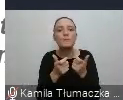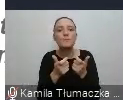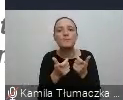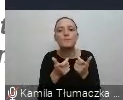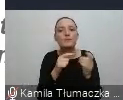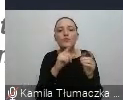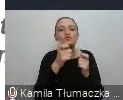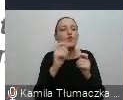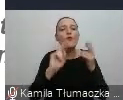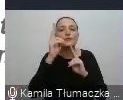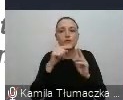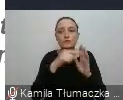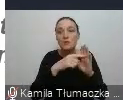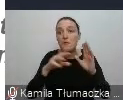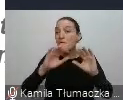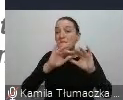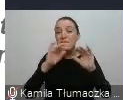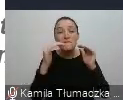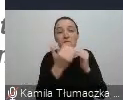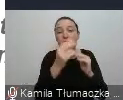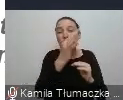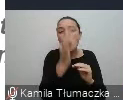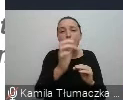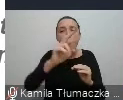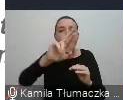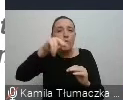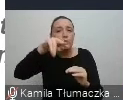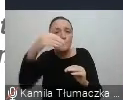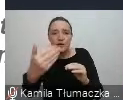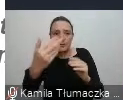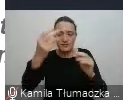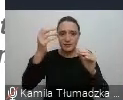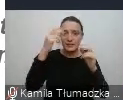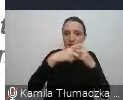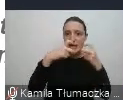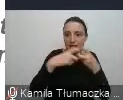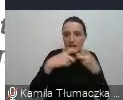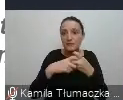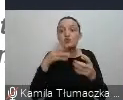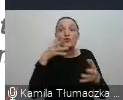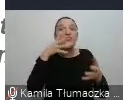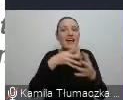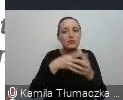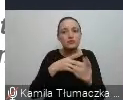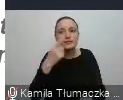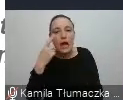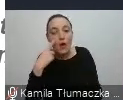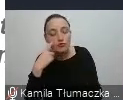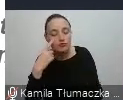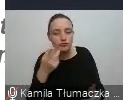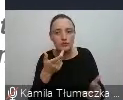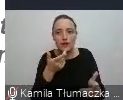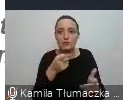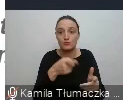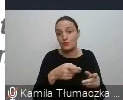wzięte z forów internetowych cytaty, gdzie tak naprawdę diagnoza zaoczna autyzmu ma